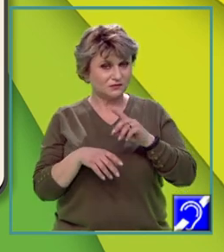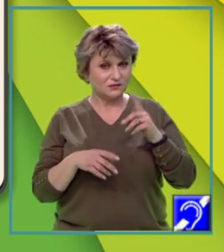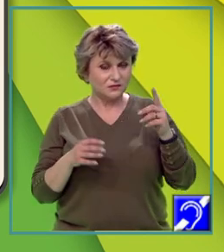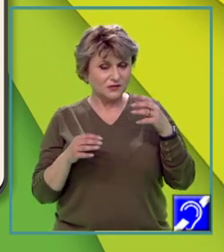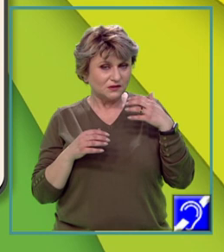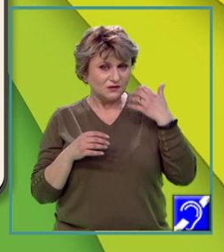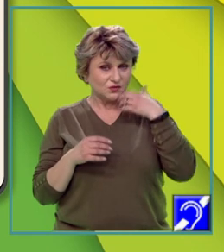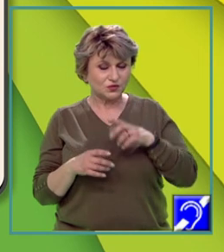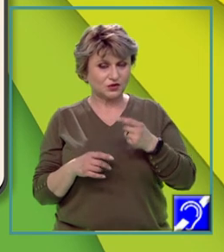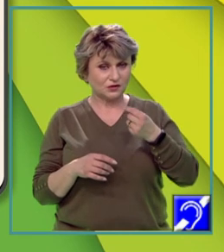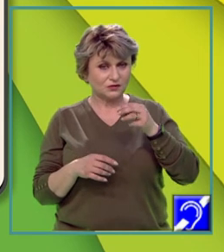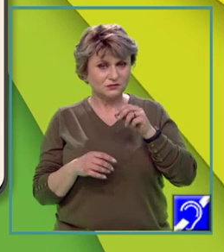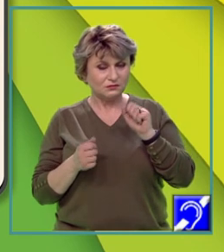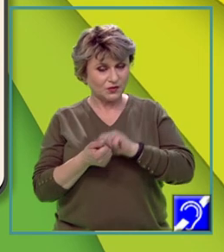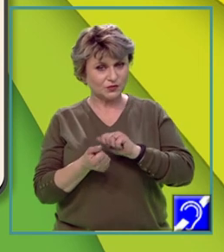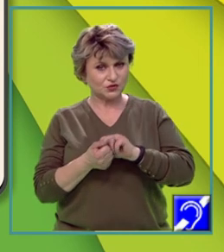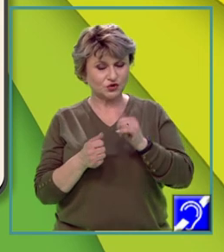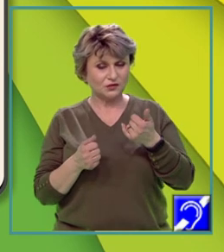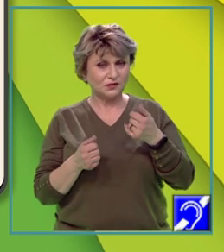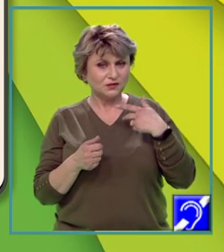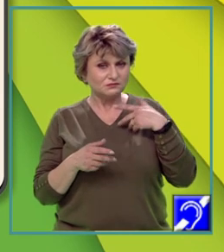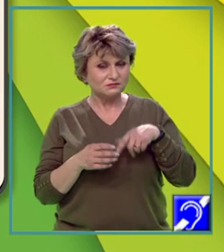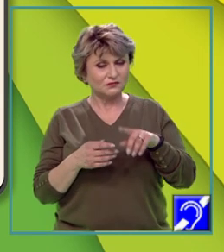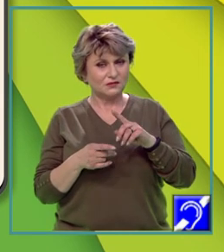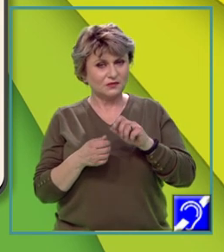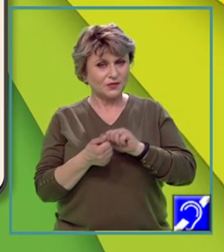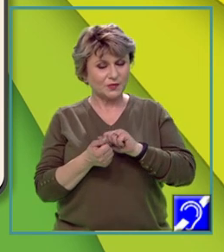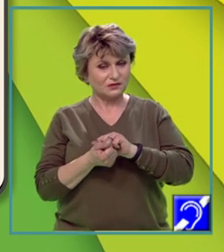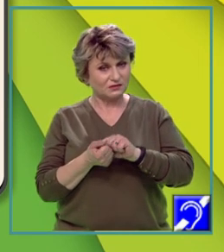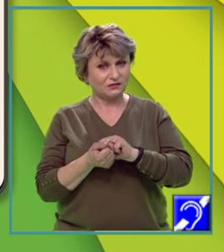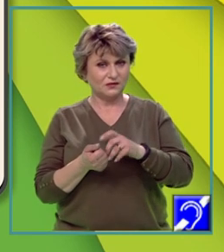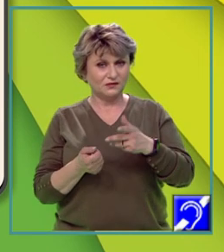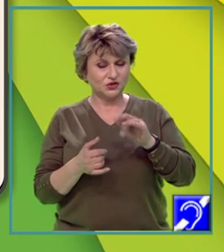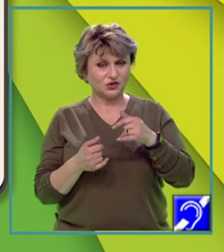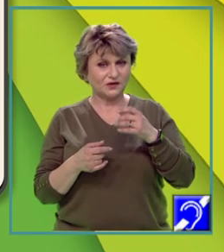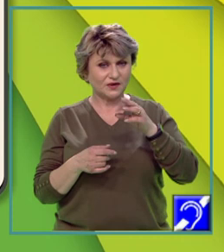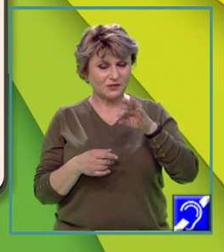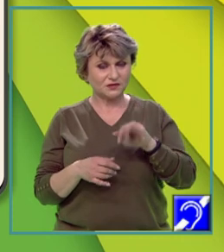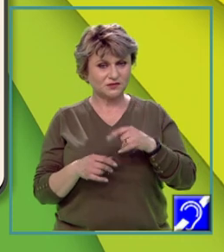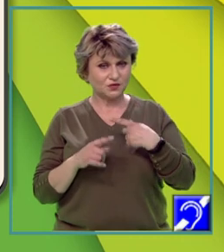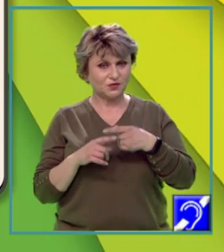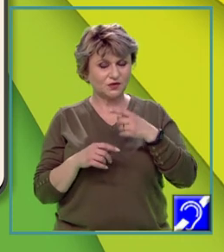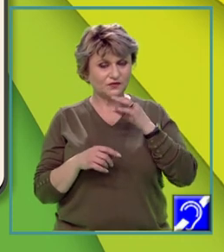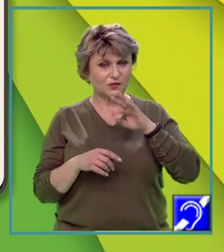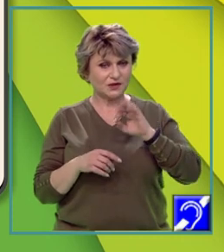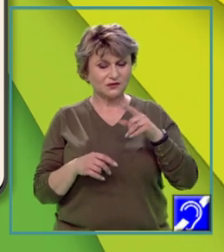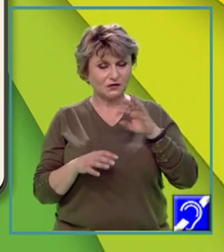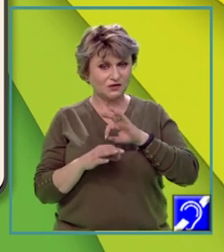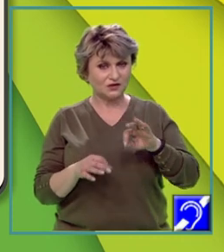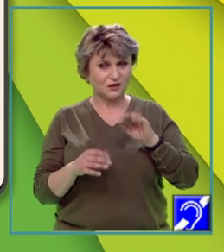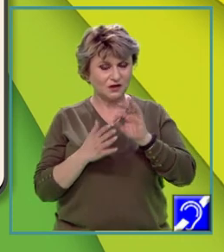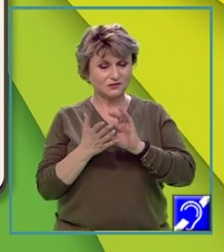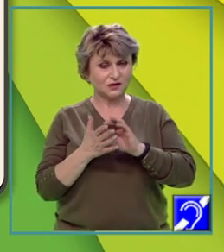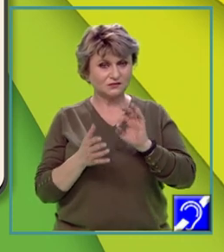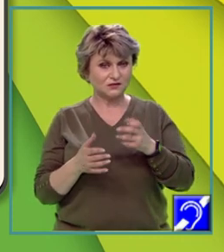solului și instalarea proceselor de eroziune. Completați afirmațiile de mai jos cu informația corectă din lista de